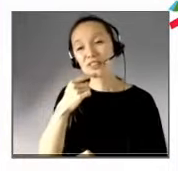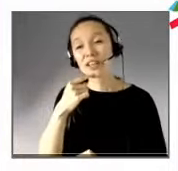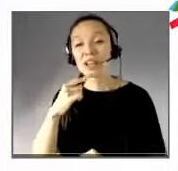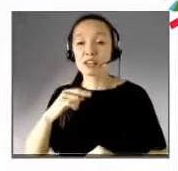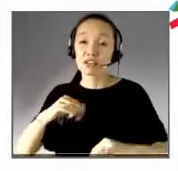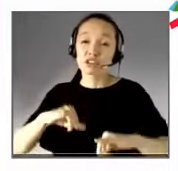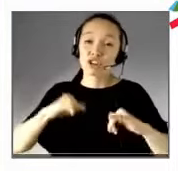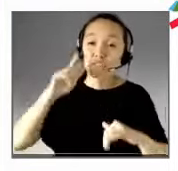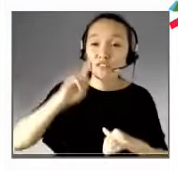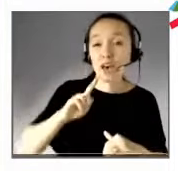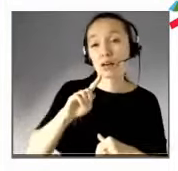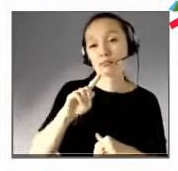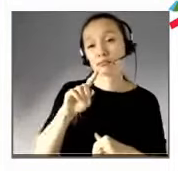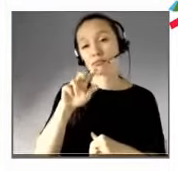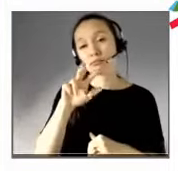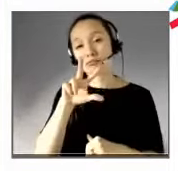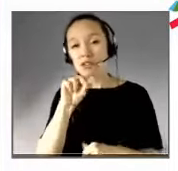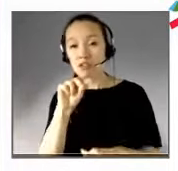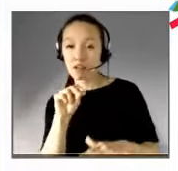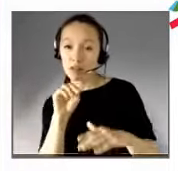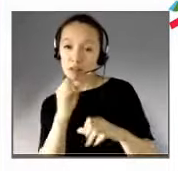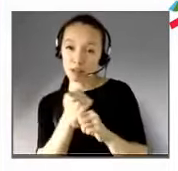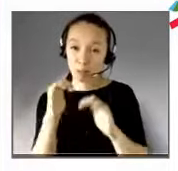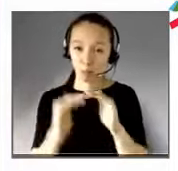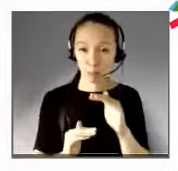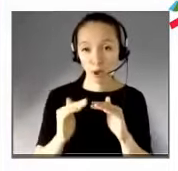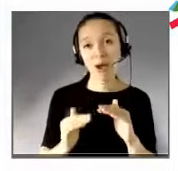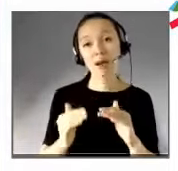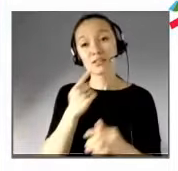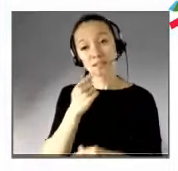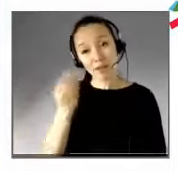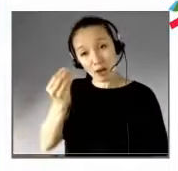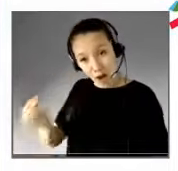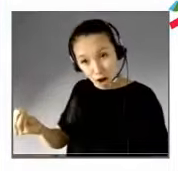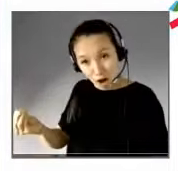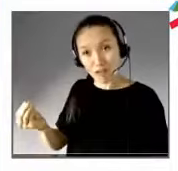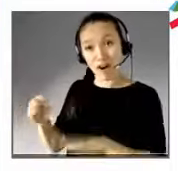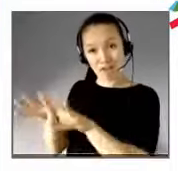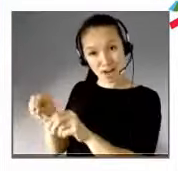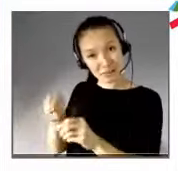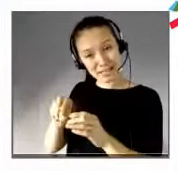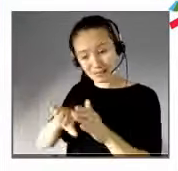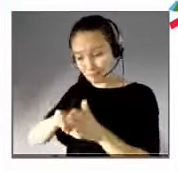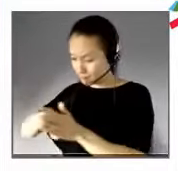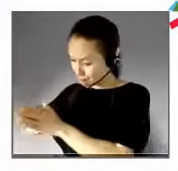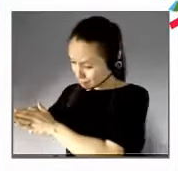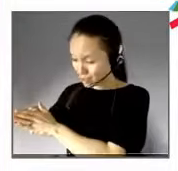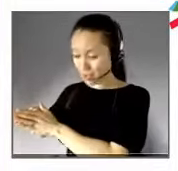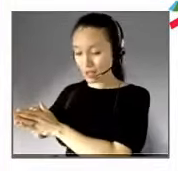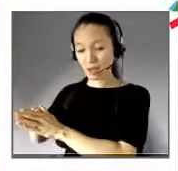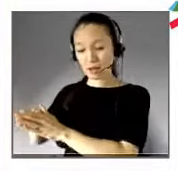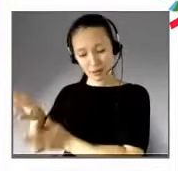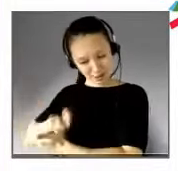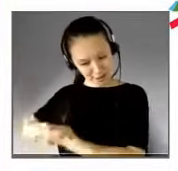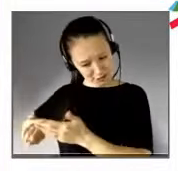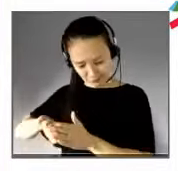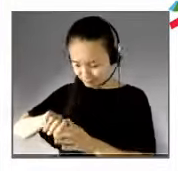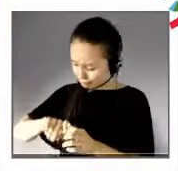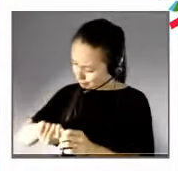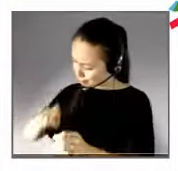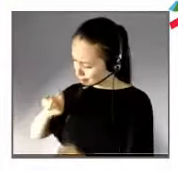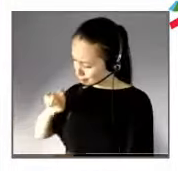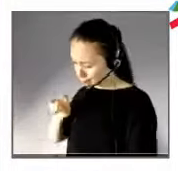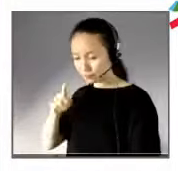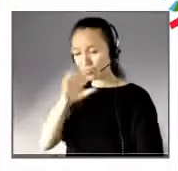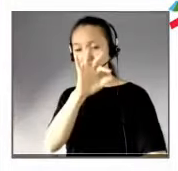laissaient familles, enfants, et quittaient leurs régions pour traverser la France et aller aider sur